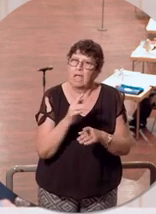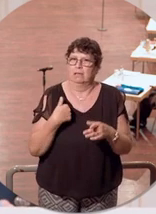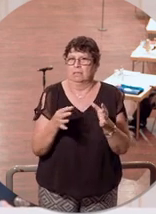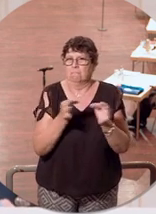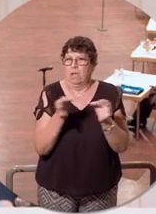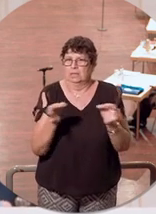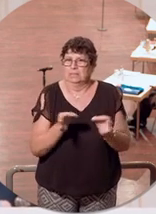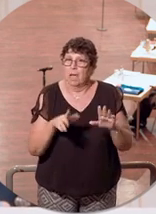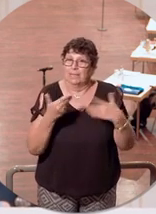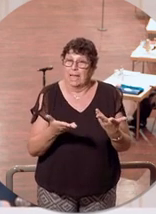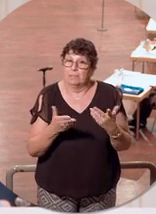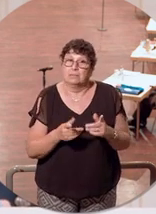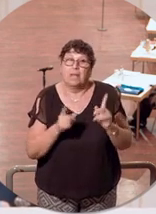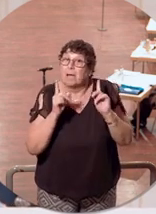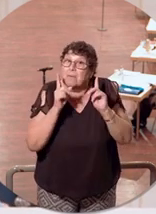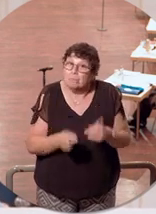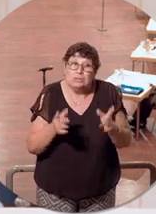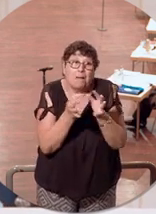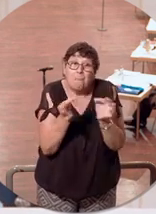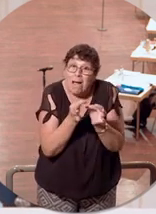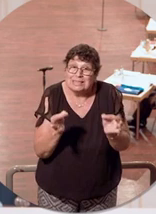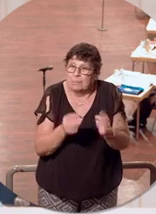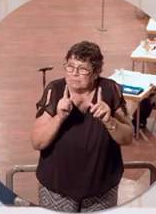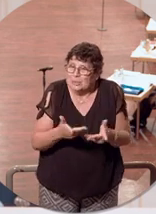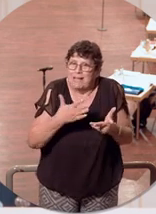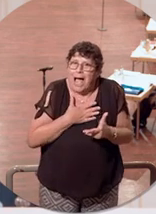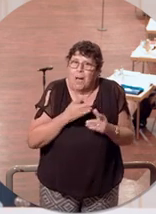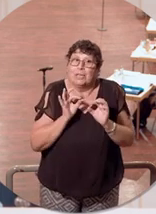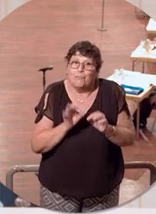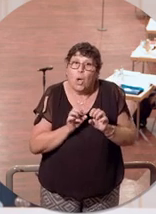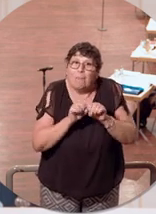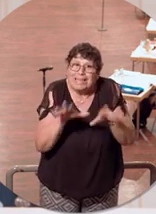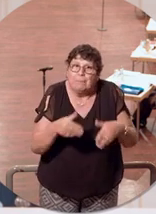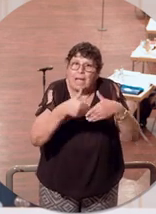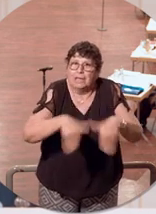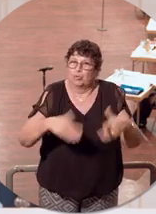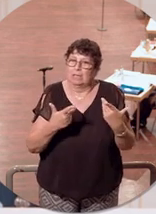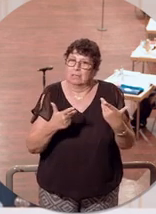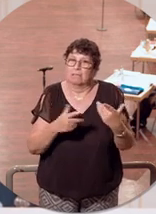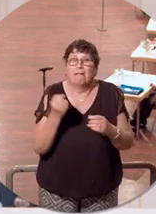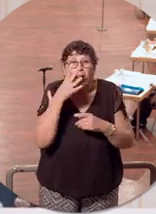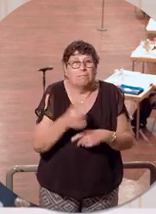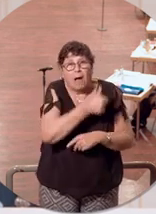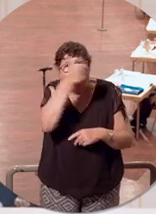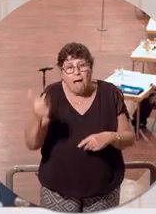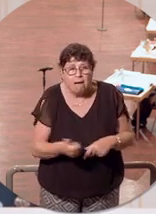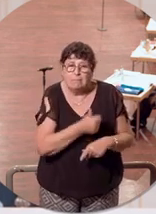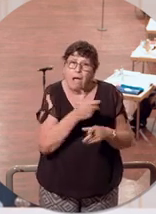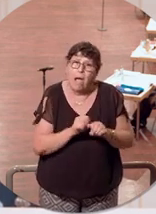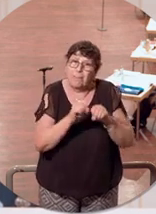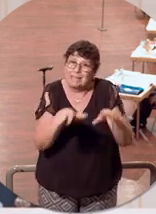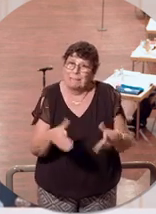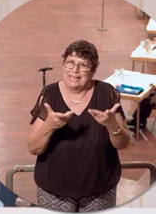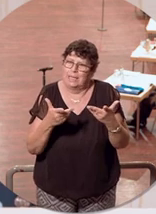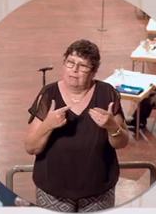viele gegeben hat, die gesagt haben, es müssen Maßnahmen da sein, um die Pandemie einzudämmen. Für uns war es wichtig, dass nach einem Jahr in der Pandemie uns